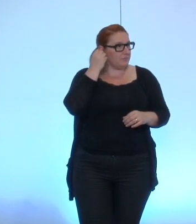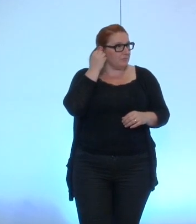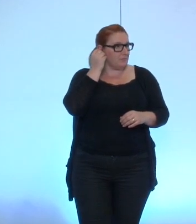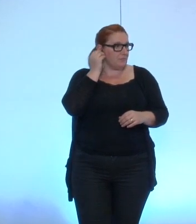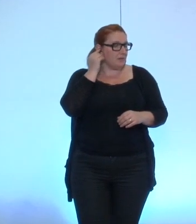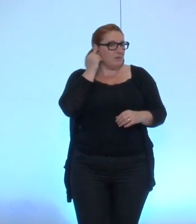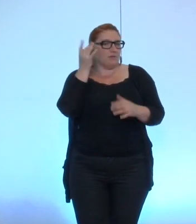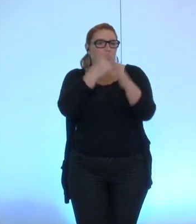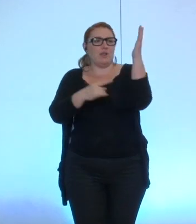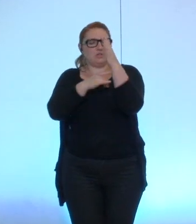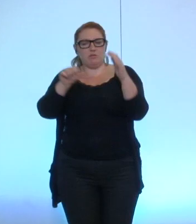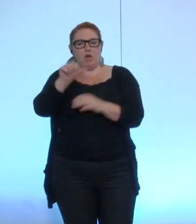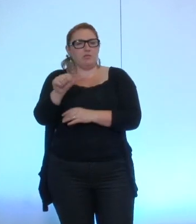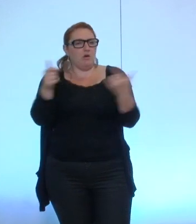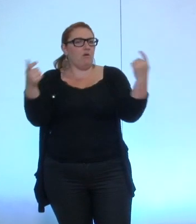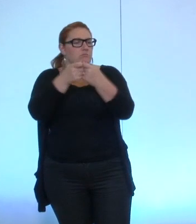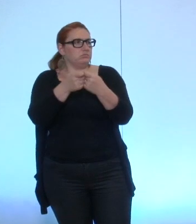anticorps la commission des finances